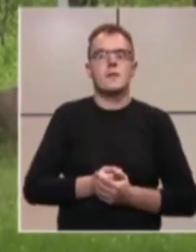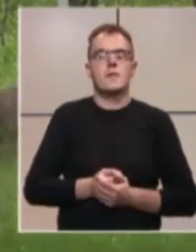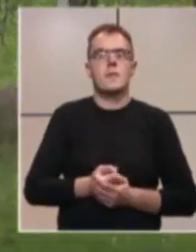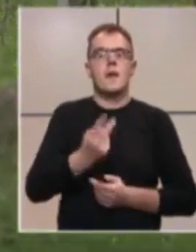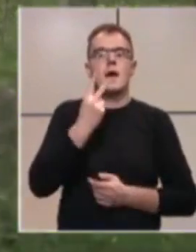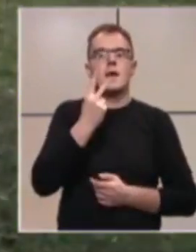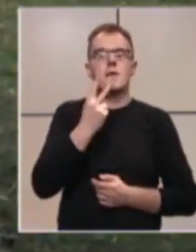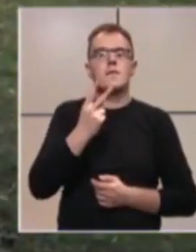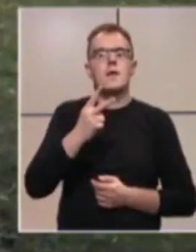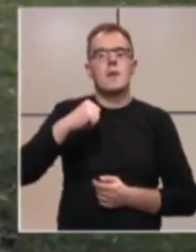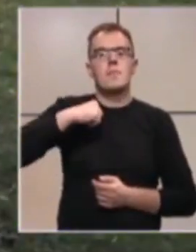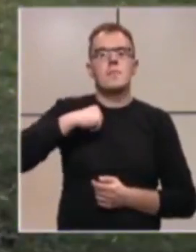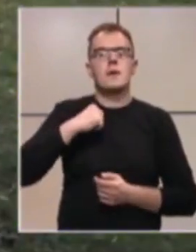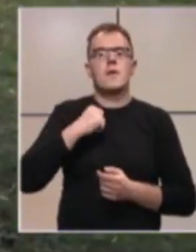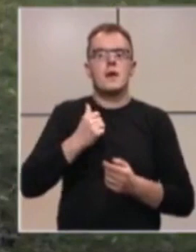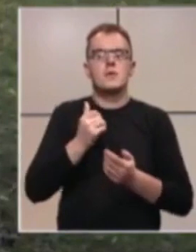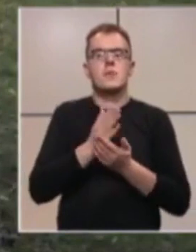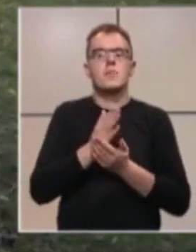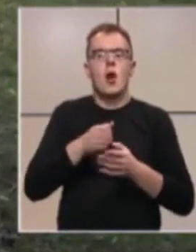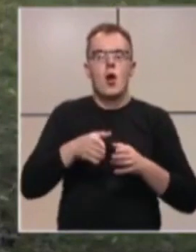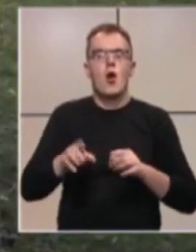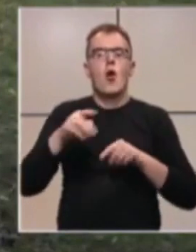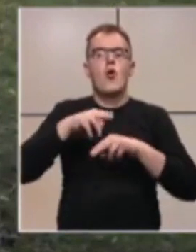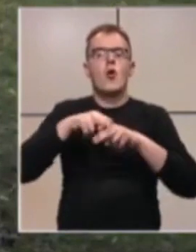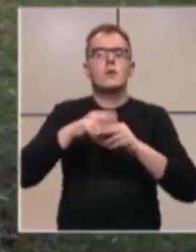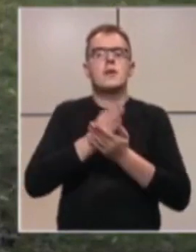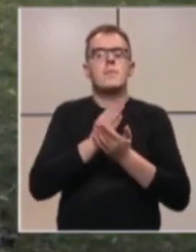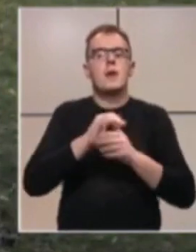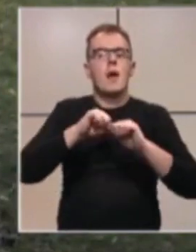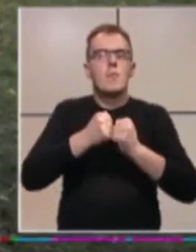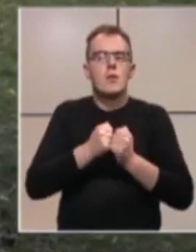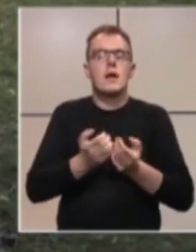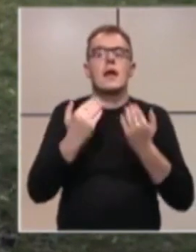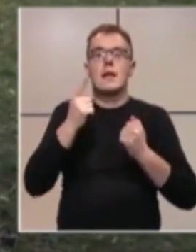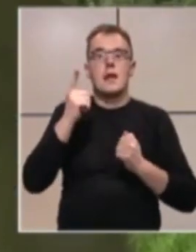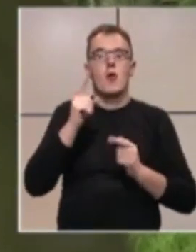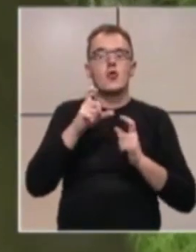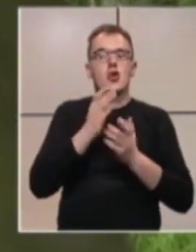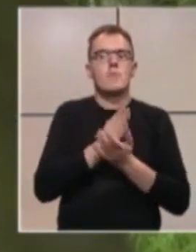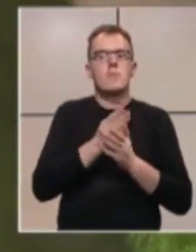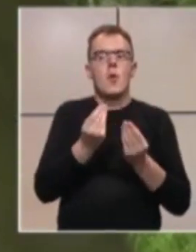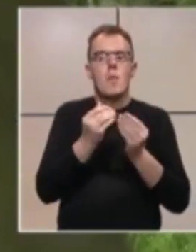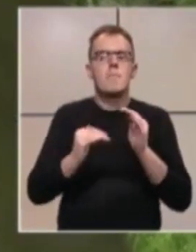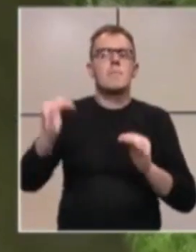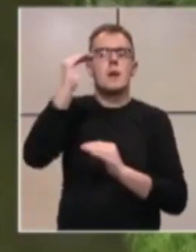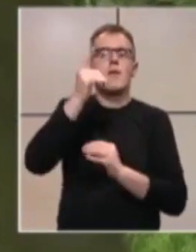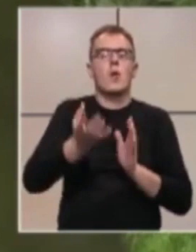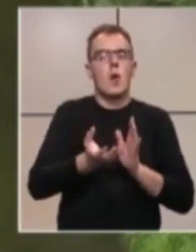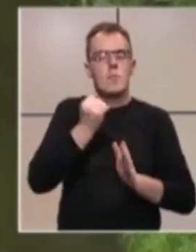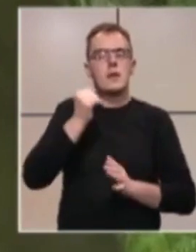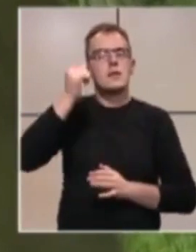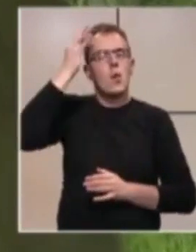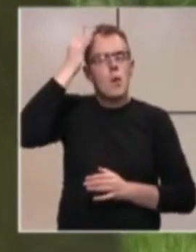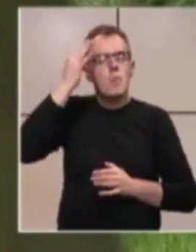je prve bile skroz podarane. Iako je Šargo bio prevelike građe i za svoju pasminu, preuzeo je maječinsku brigu o